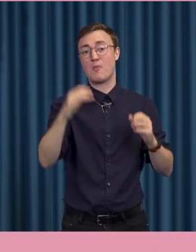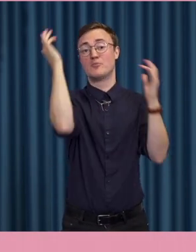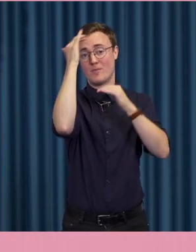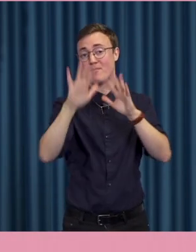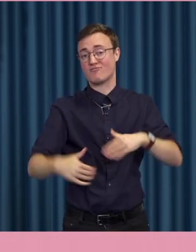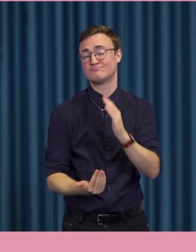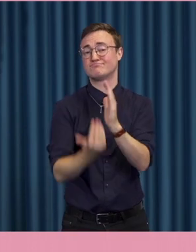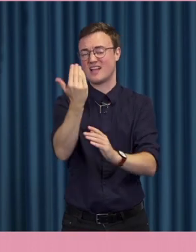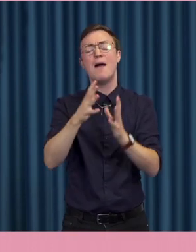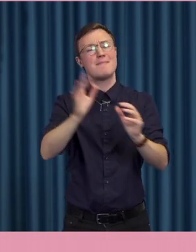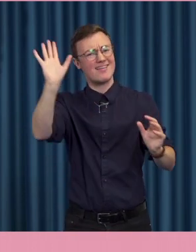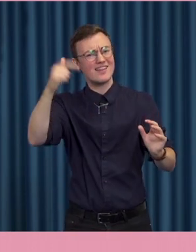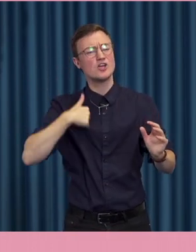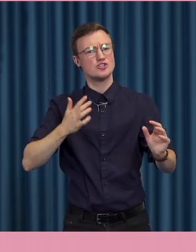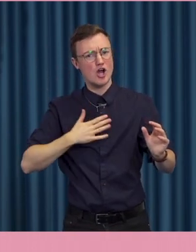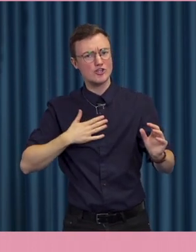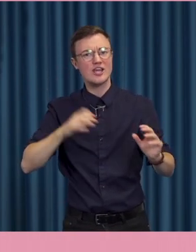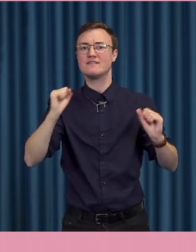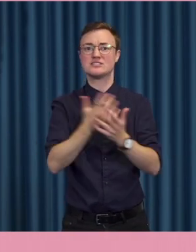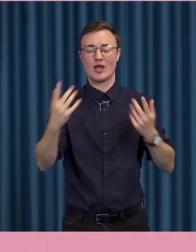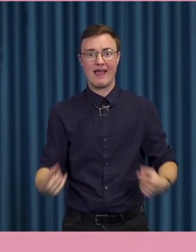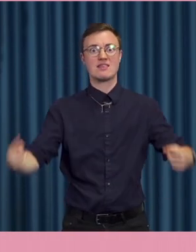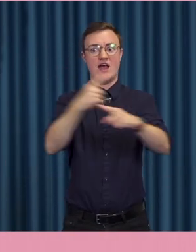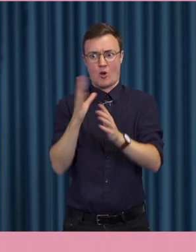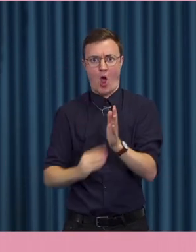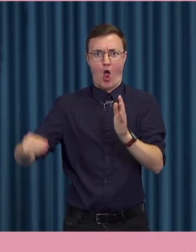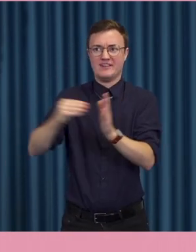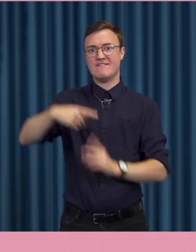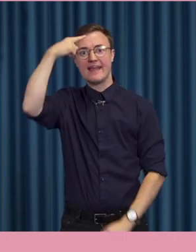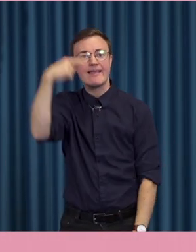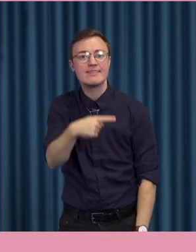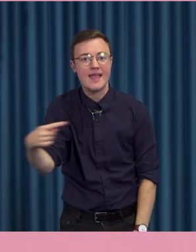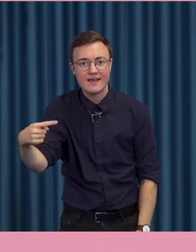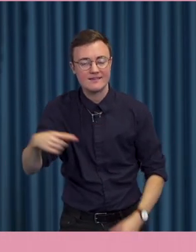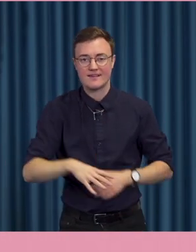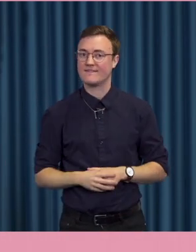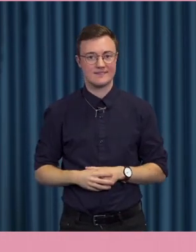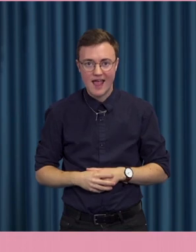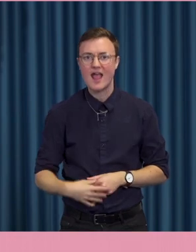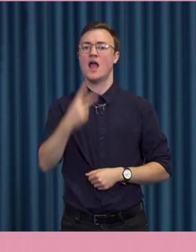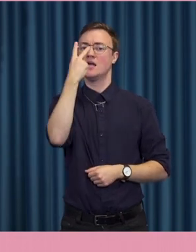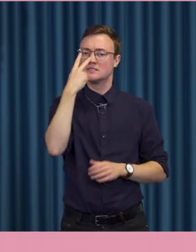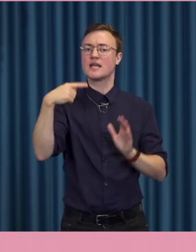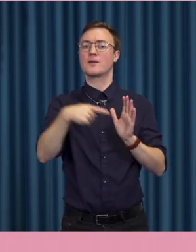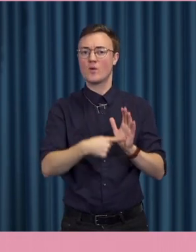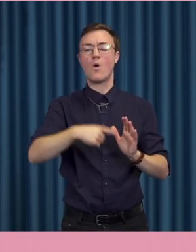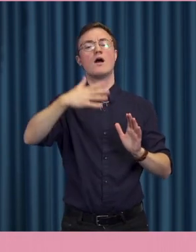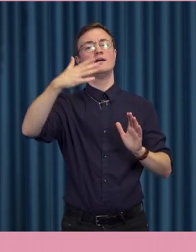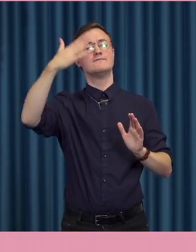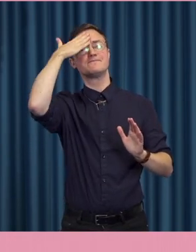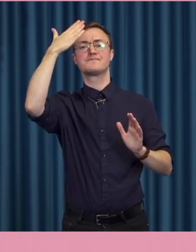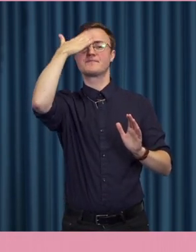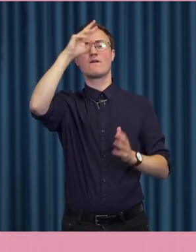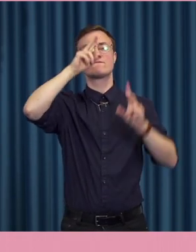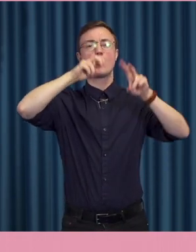bör inte heller, tycker jag, fela åt andra hållet med överdriven pessimism. Om man tittar på den empiriska, alltså den som tar in och